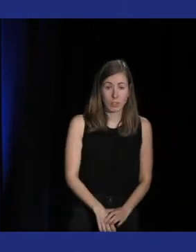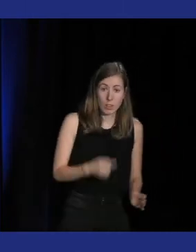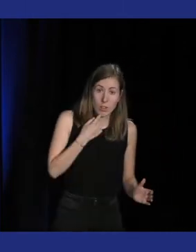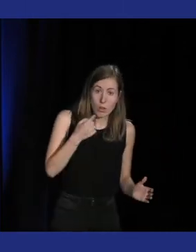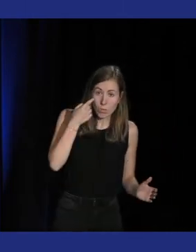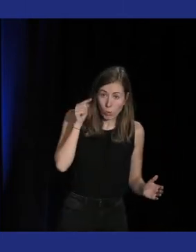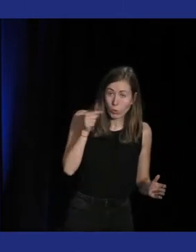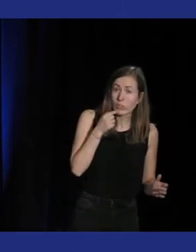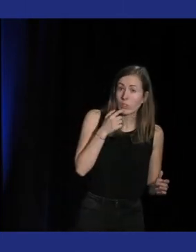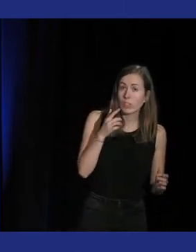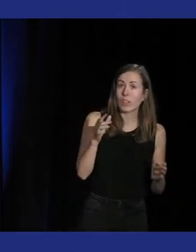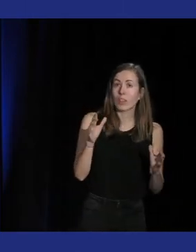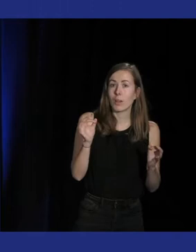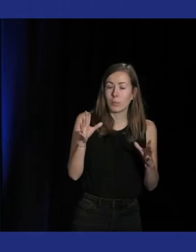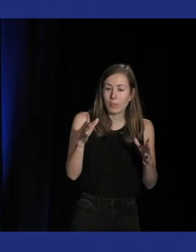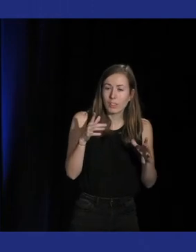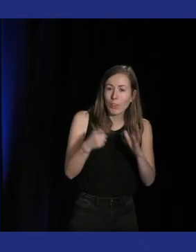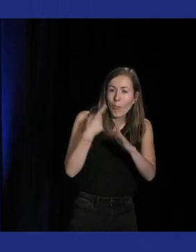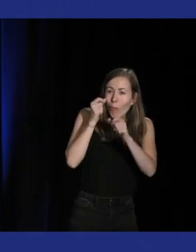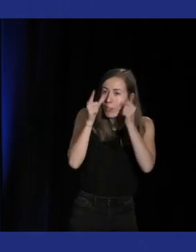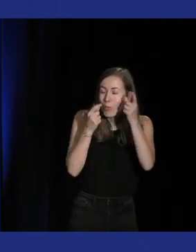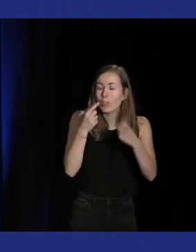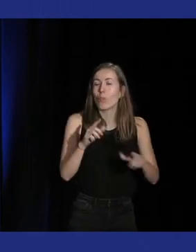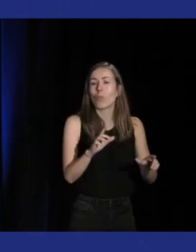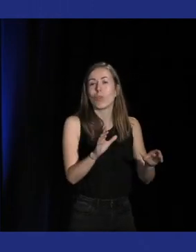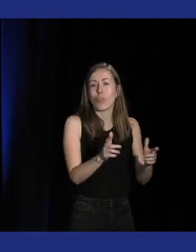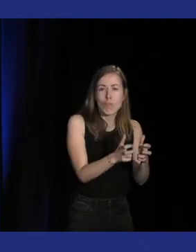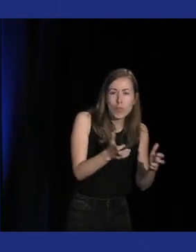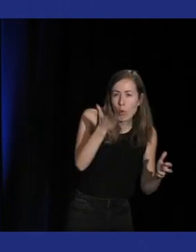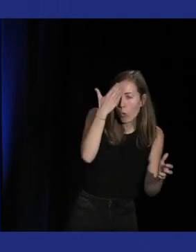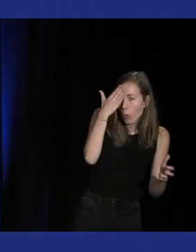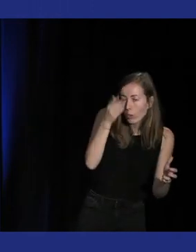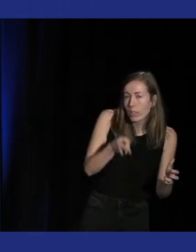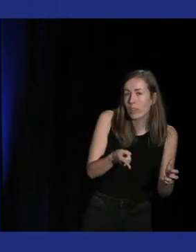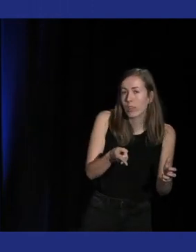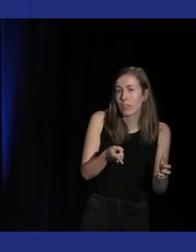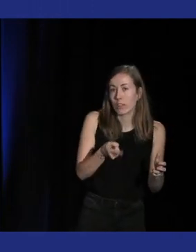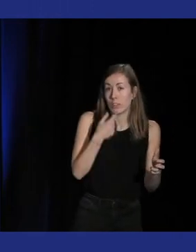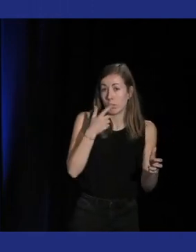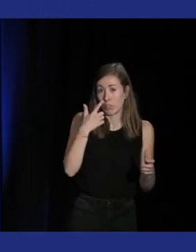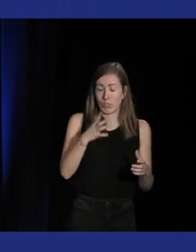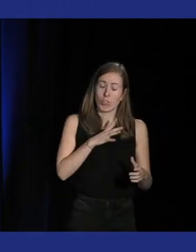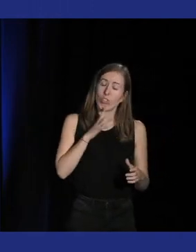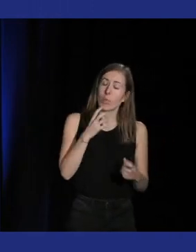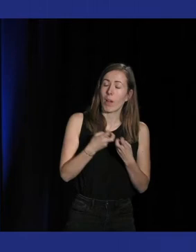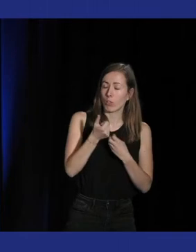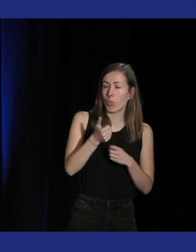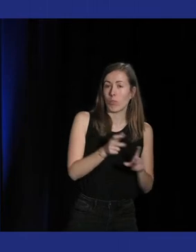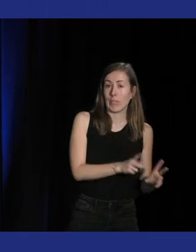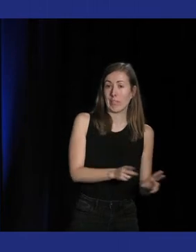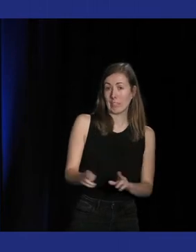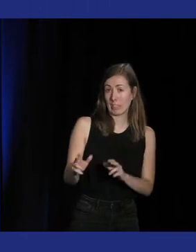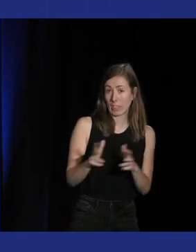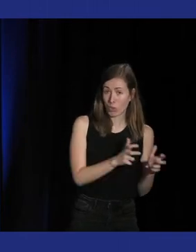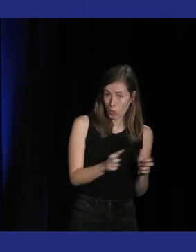des musiques qu connaît par exemple mais typiquement Kayiné cité dans sa vidéo C'est la Srisome donc c'est une série de jeux en fait de Square Enix qui